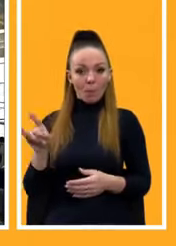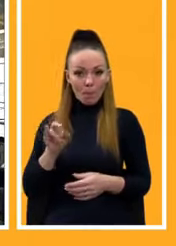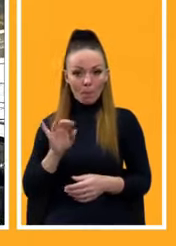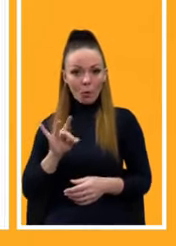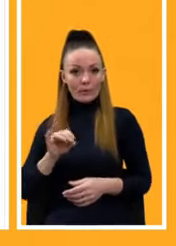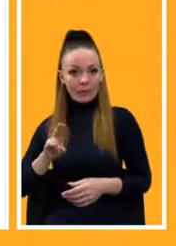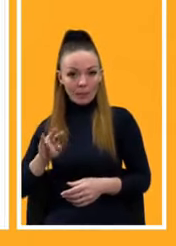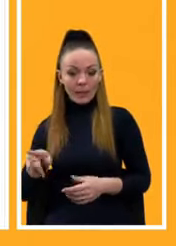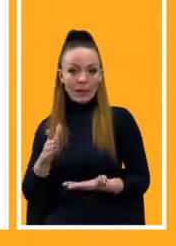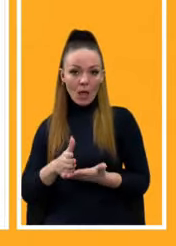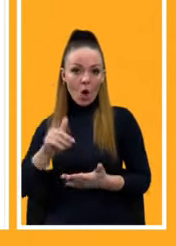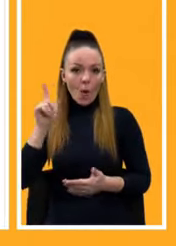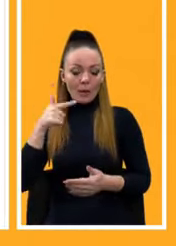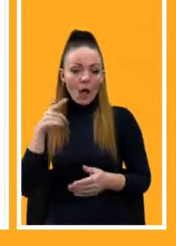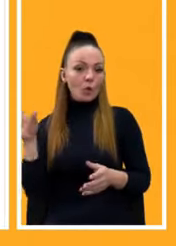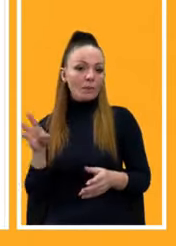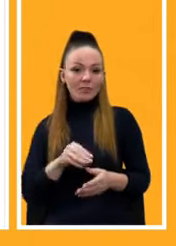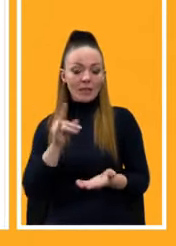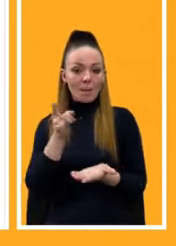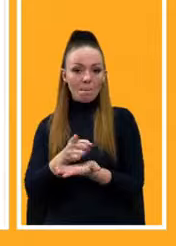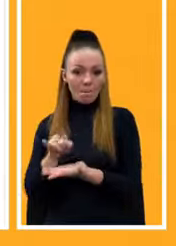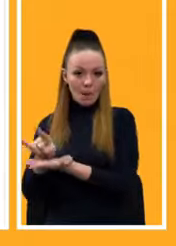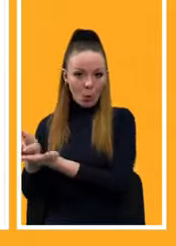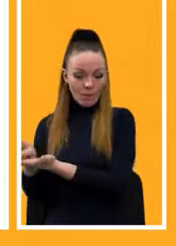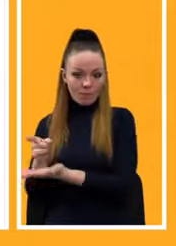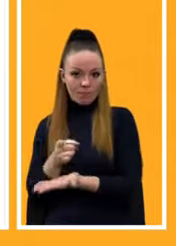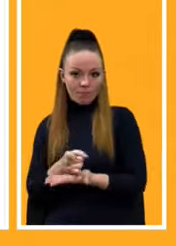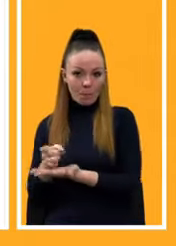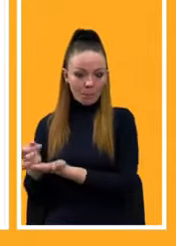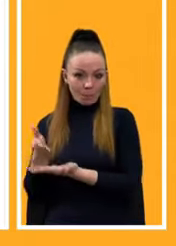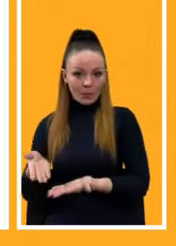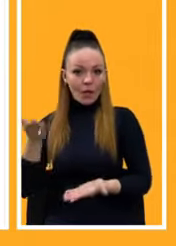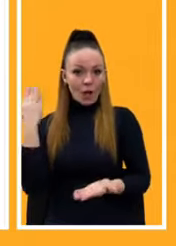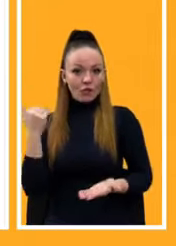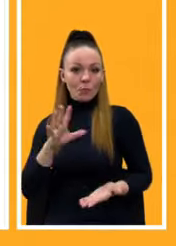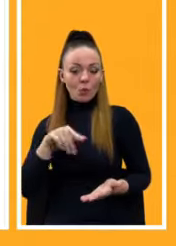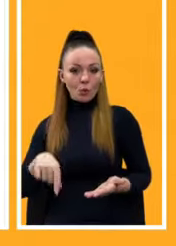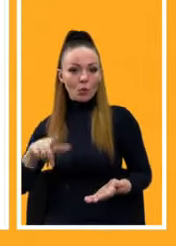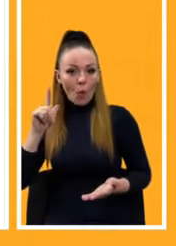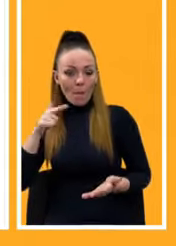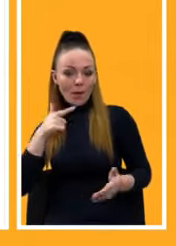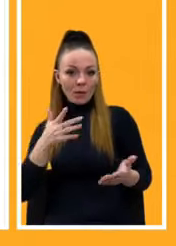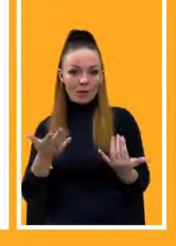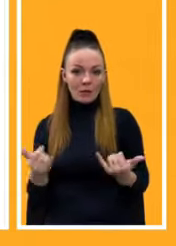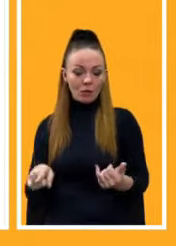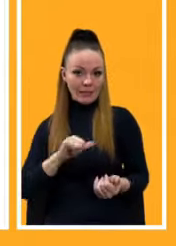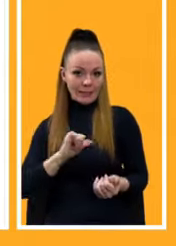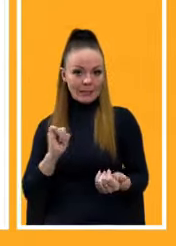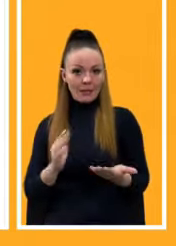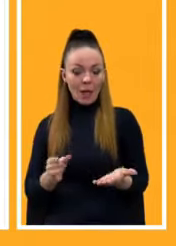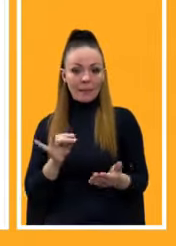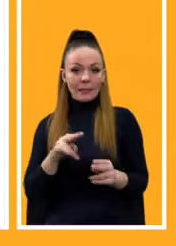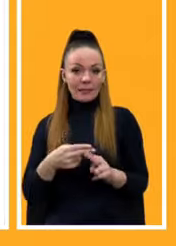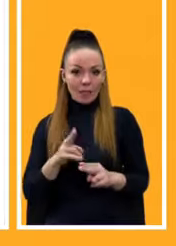є оператором всіх парховок, які тут є на території. Раніше тут були якісь оператори, де робили це. І, до речі, це повністю